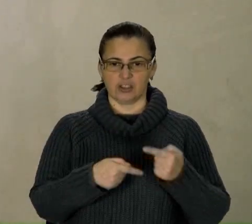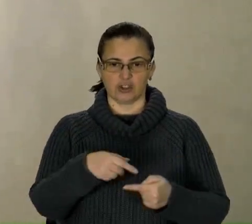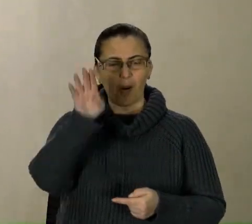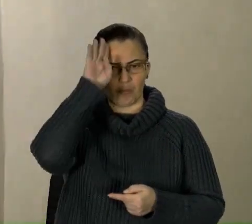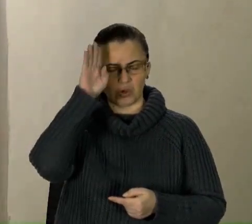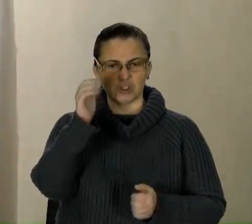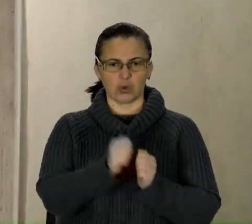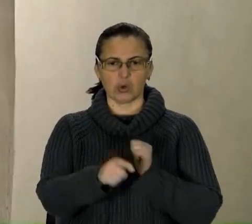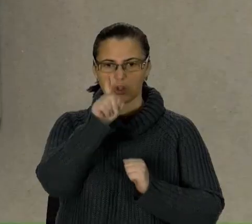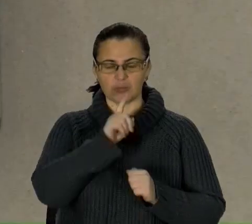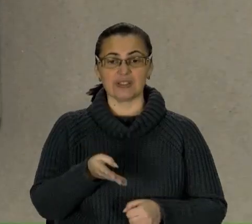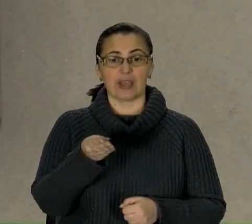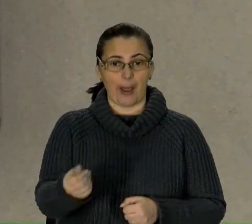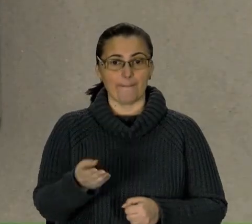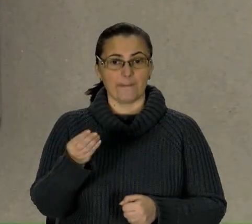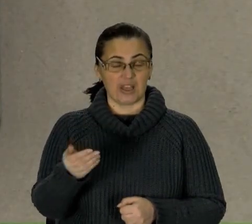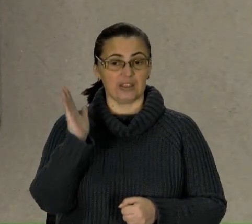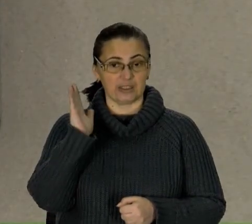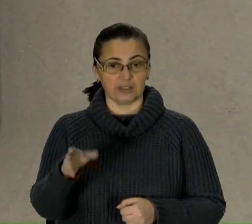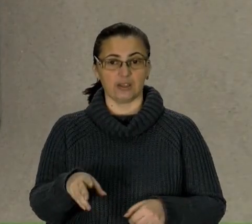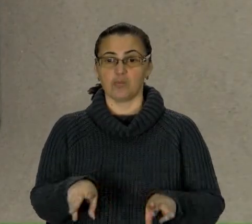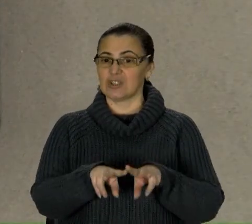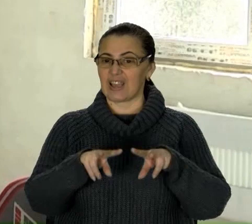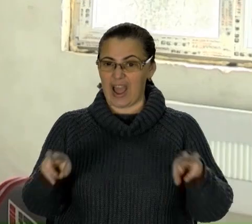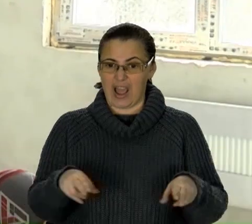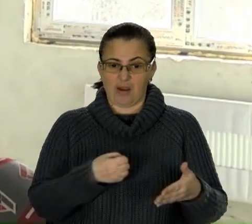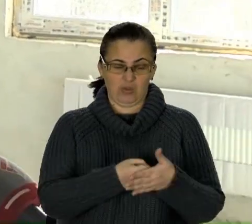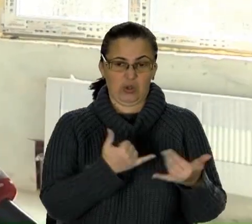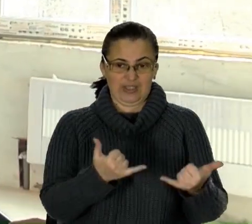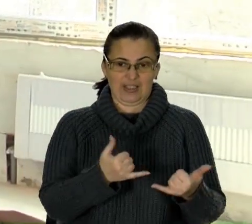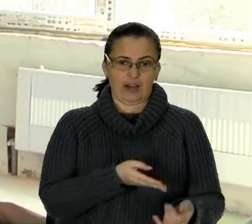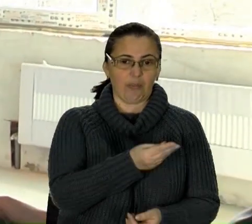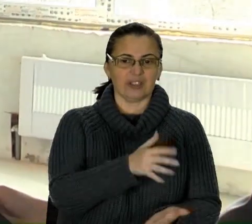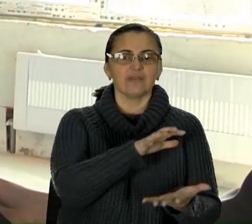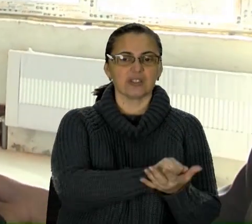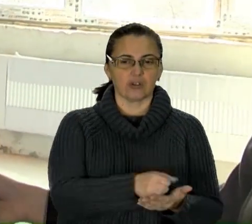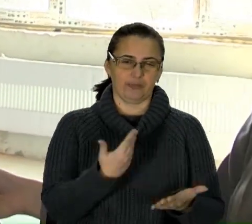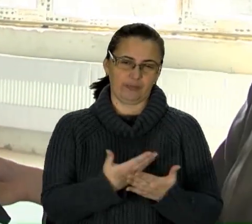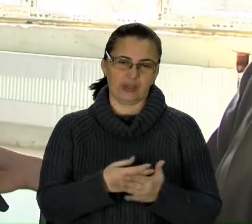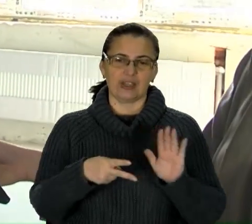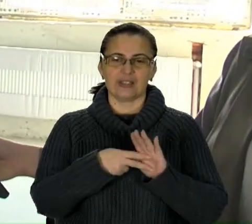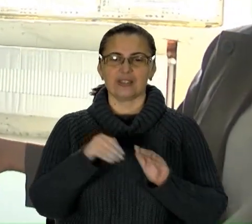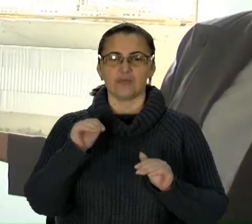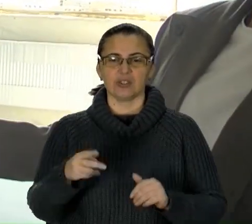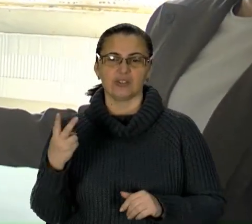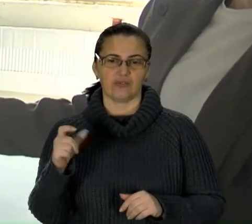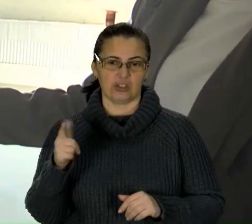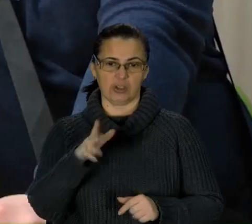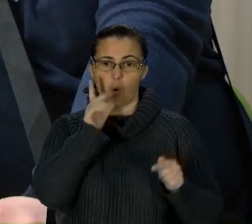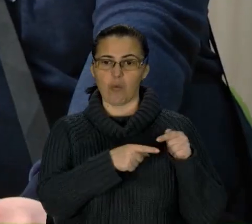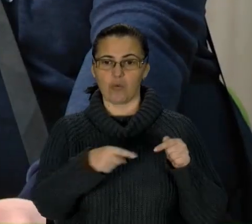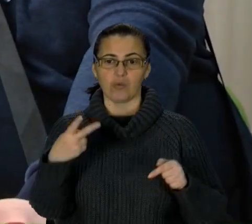сплачуватиме за помешкання стільки, скільки дотепер платив за оренду. Орієнтовно 7 тисяч 200 гривень впродовж 20